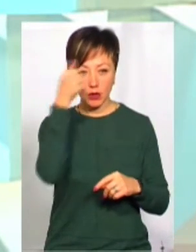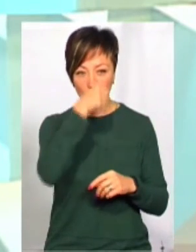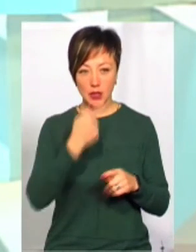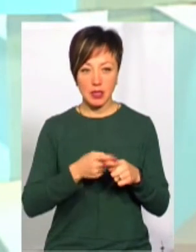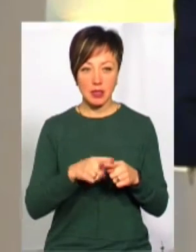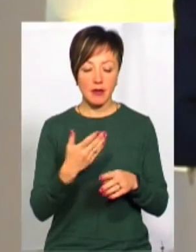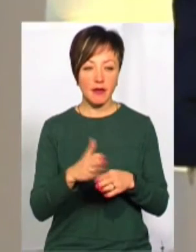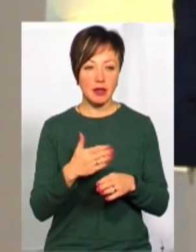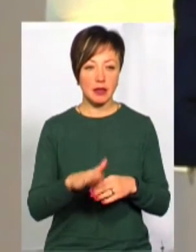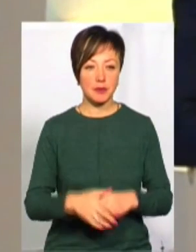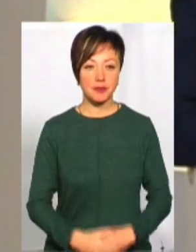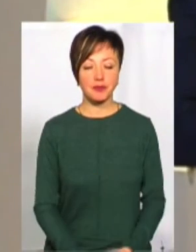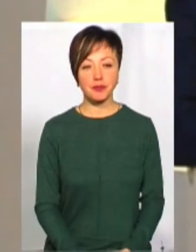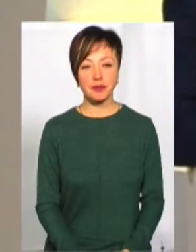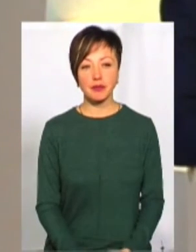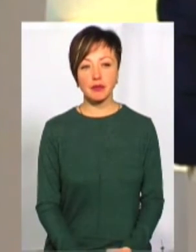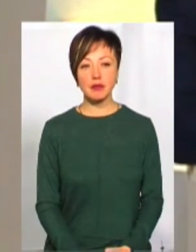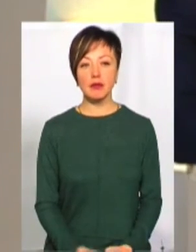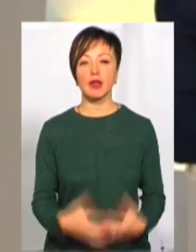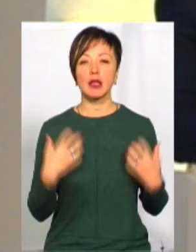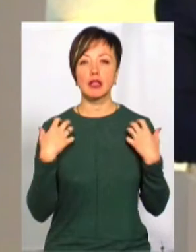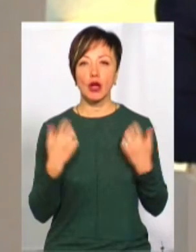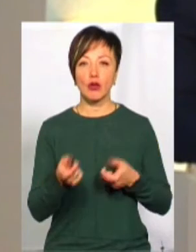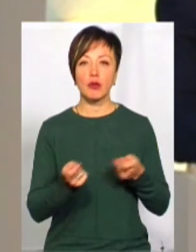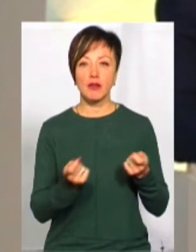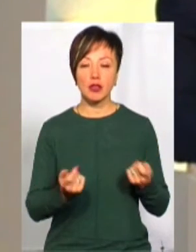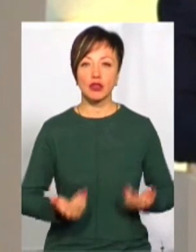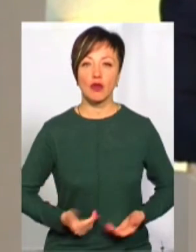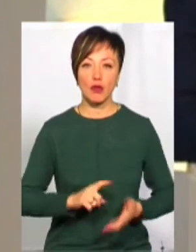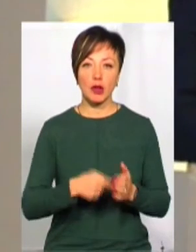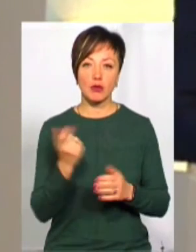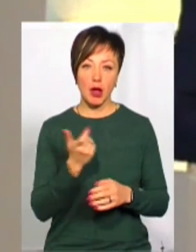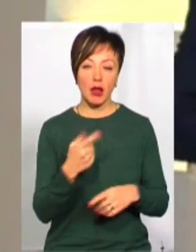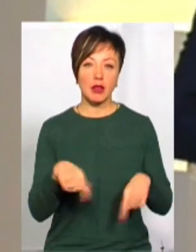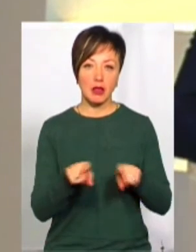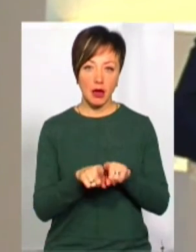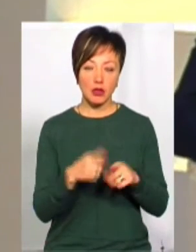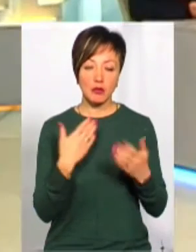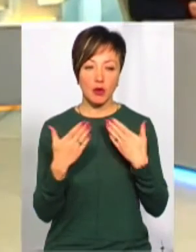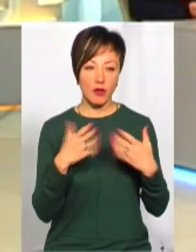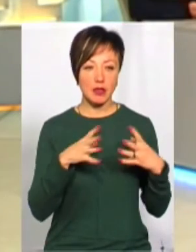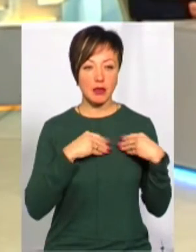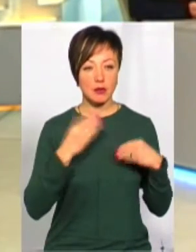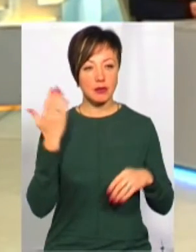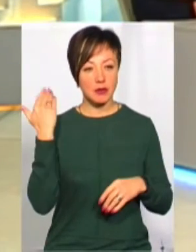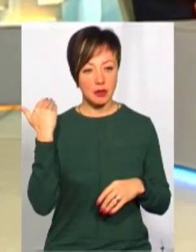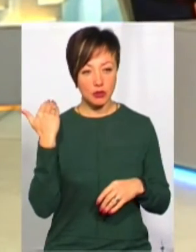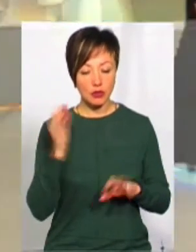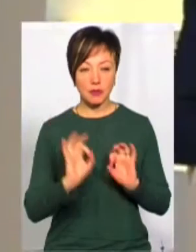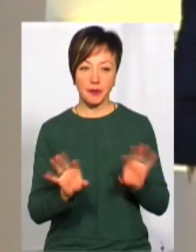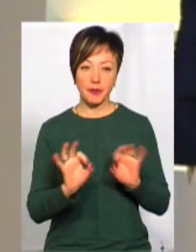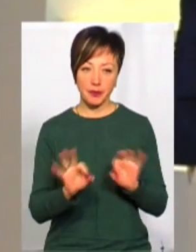ці види робіт. От начальник управління житлового комунального господарства Василь Новачок також нами спілкувався, правда, ще у жовтні,